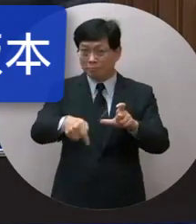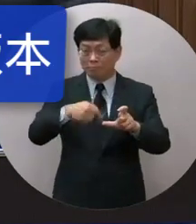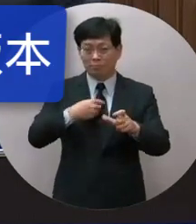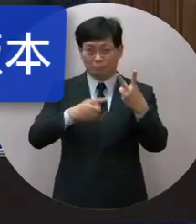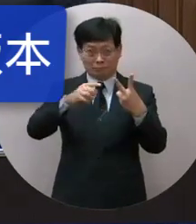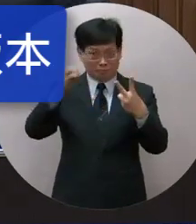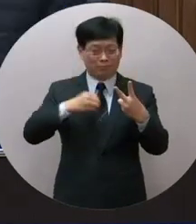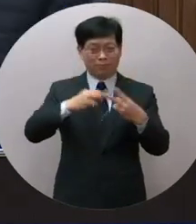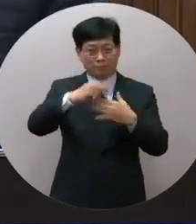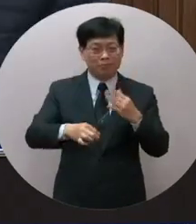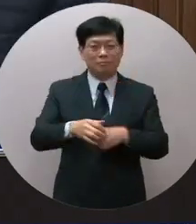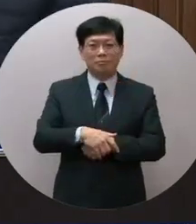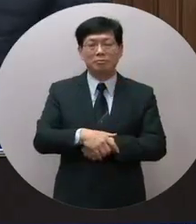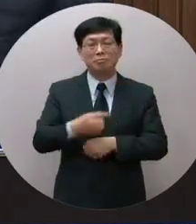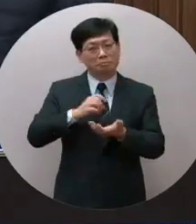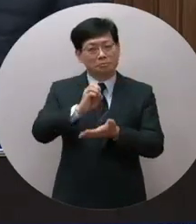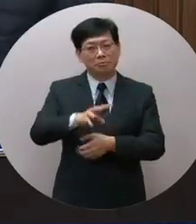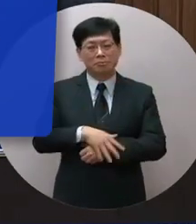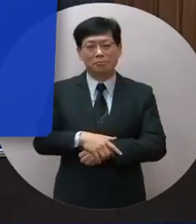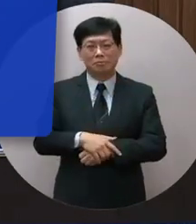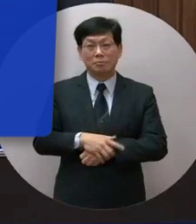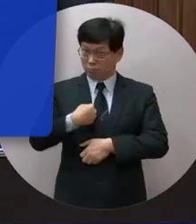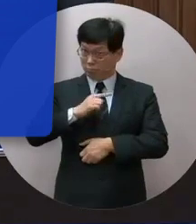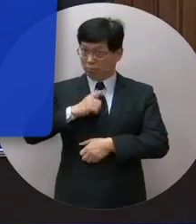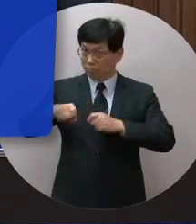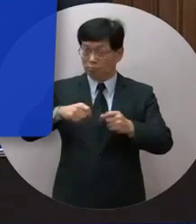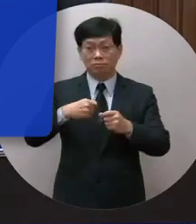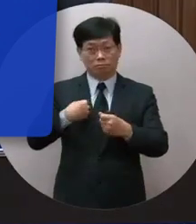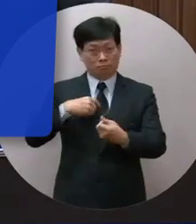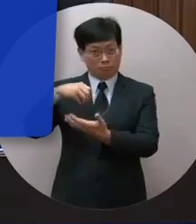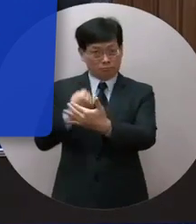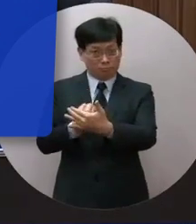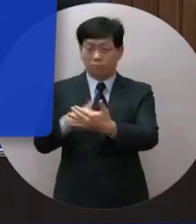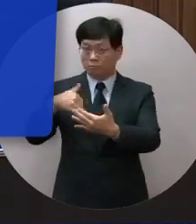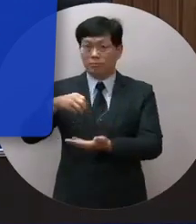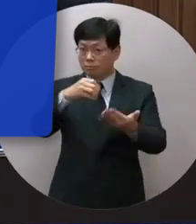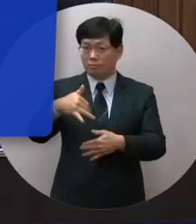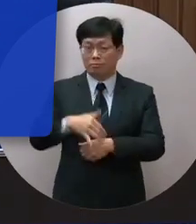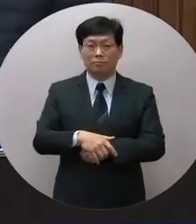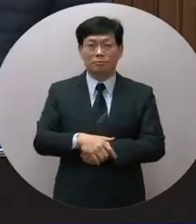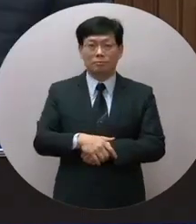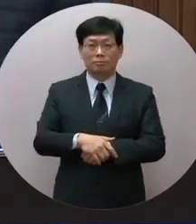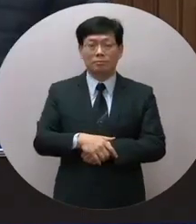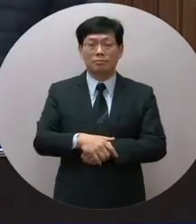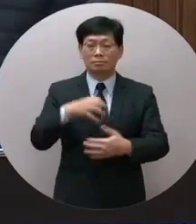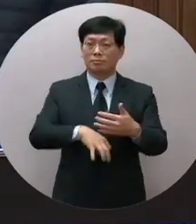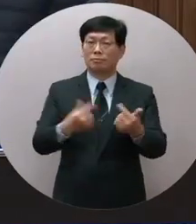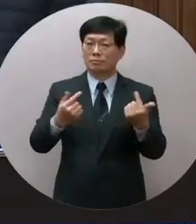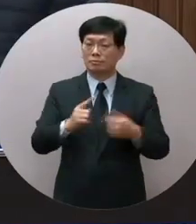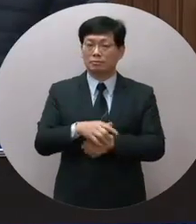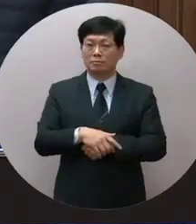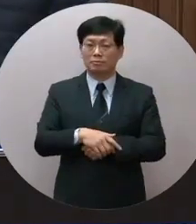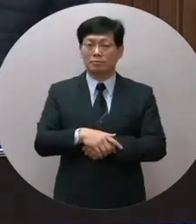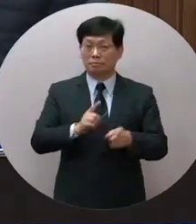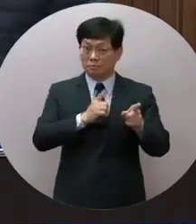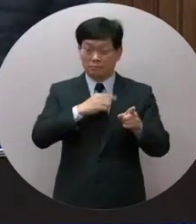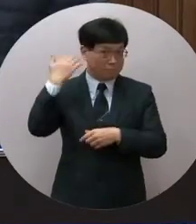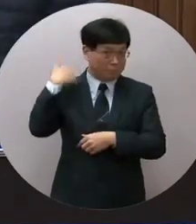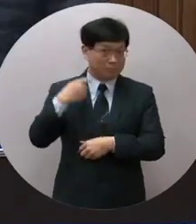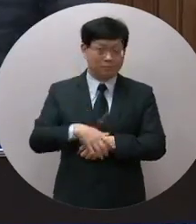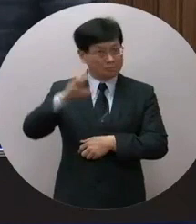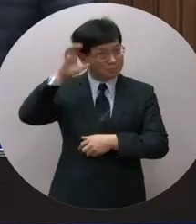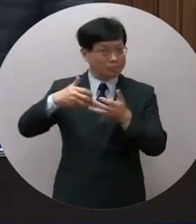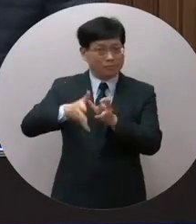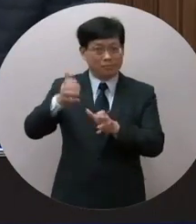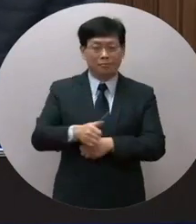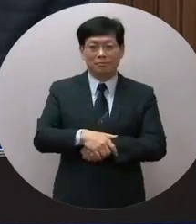區的2.0版本那 我跟你報告我的版本還在我所內我還沒有提出來包括您坐在後面